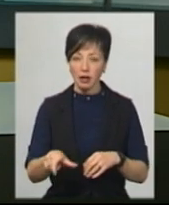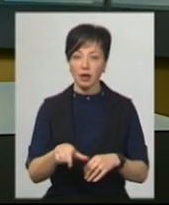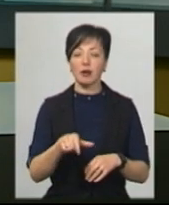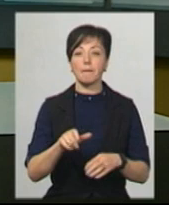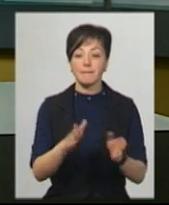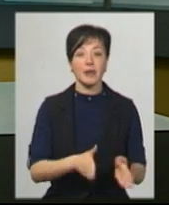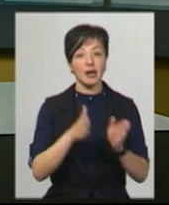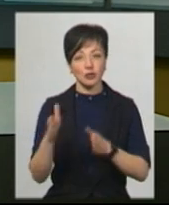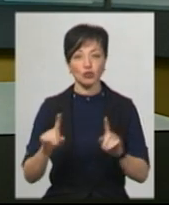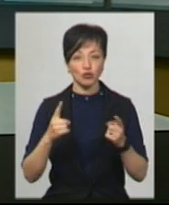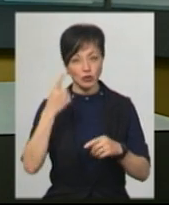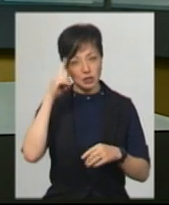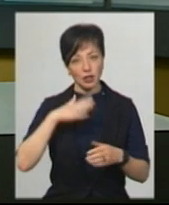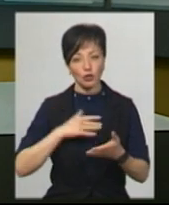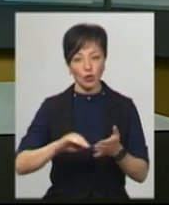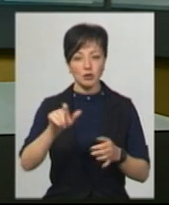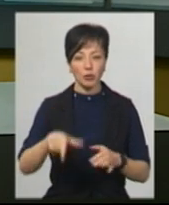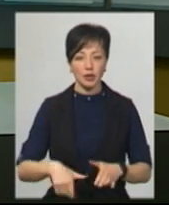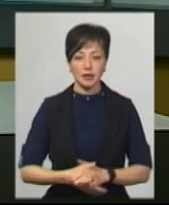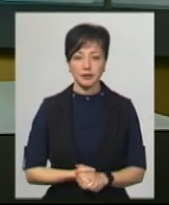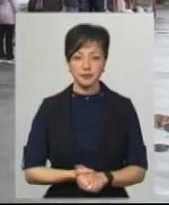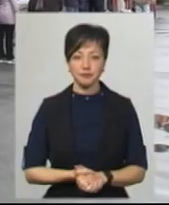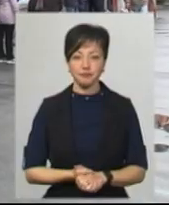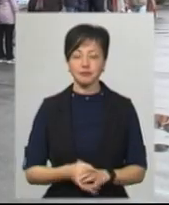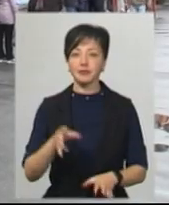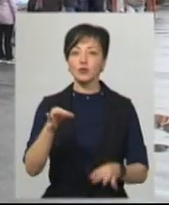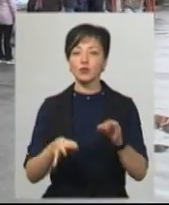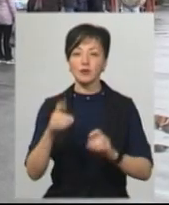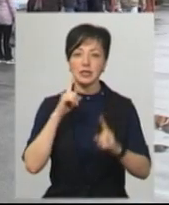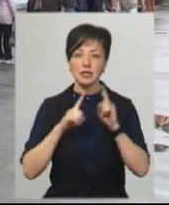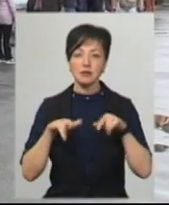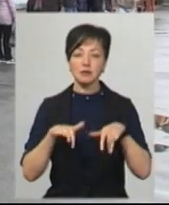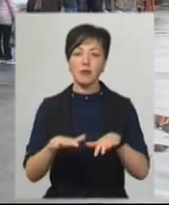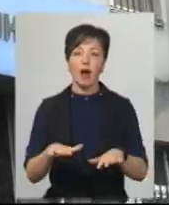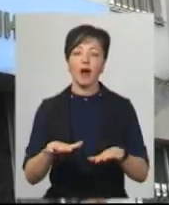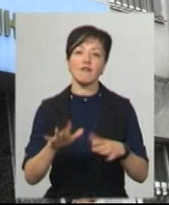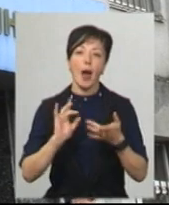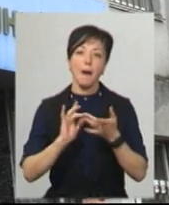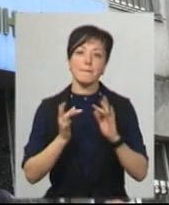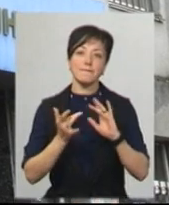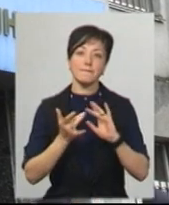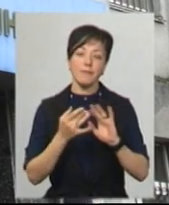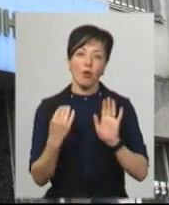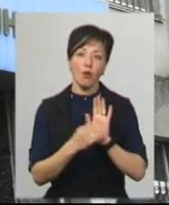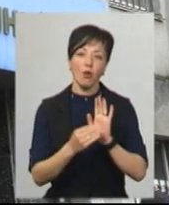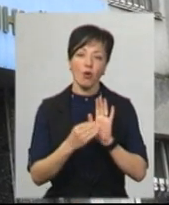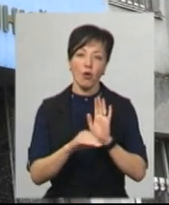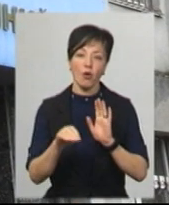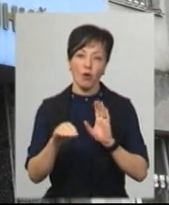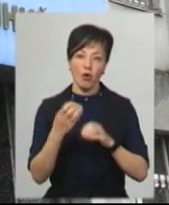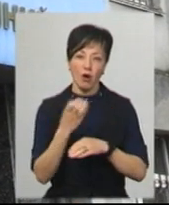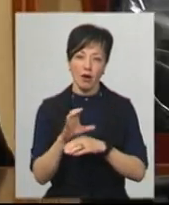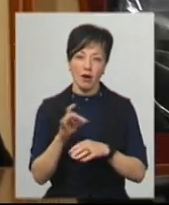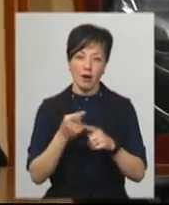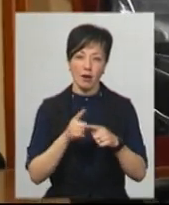переніс. Чому, знає Анастасія Збродова. На судовому засіданні у справі блогера Житомирщини Артура Сороченка, якого підозрюють у